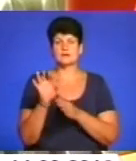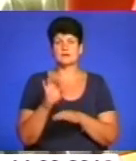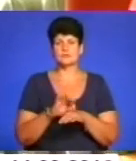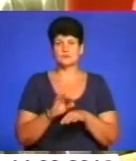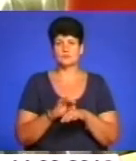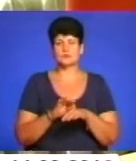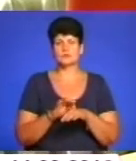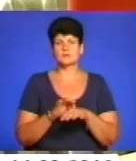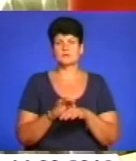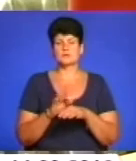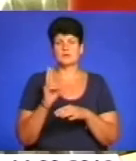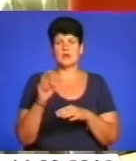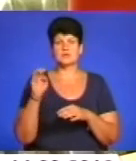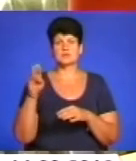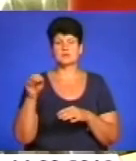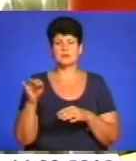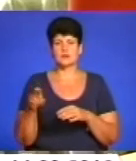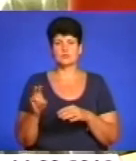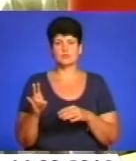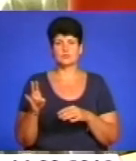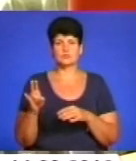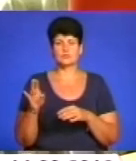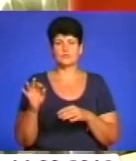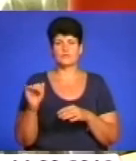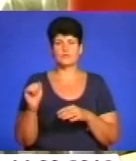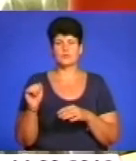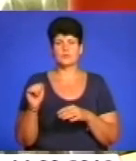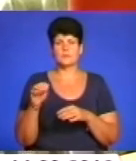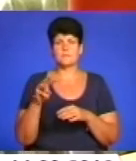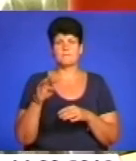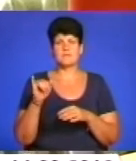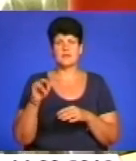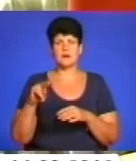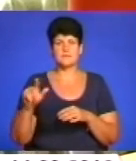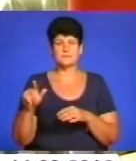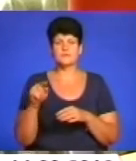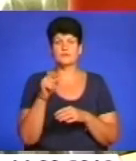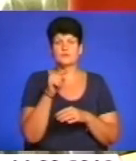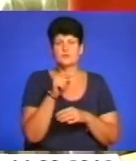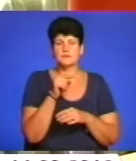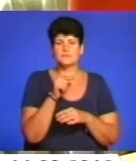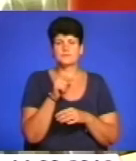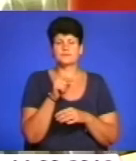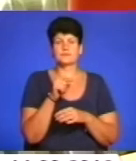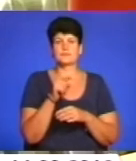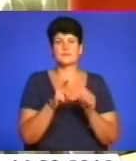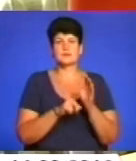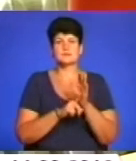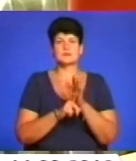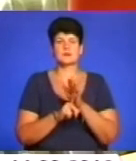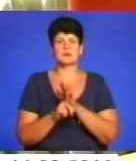каштановою, ці рослини, які уражені каштановою міллю, вони з настанням